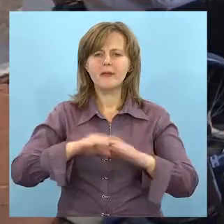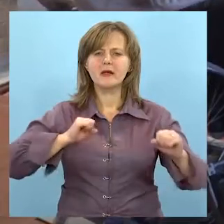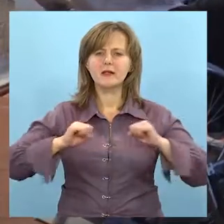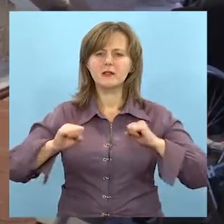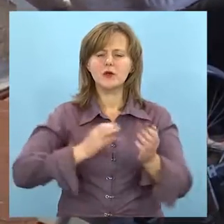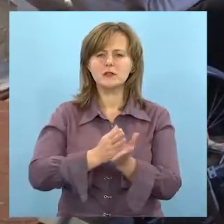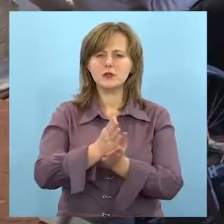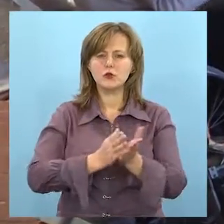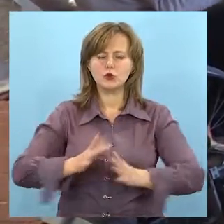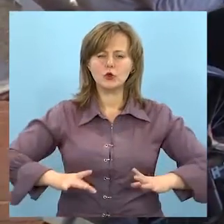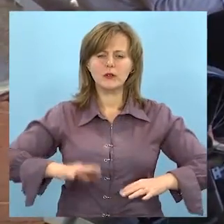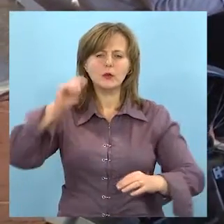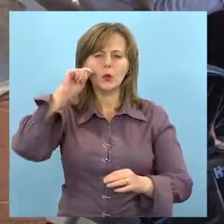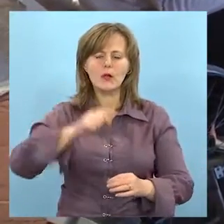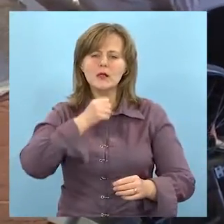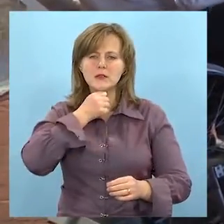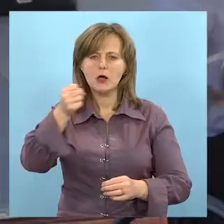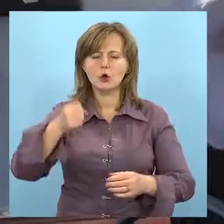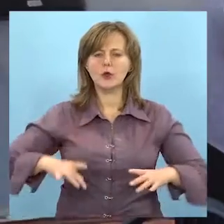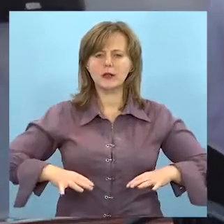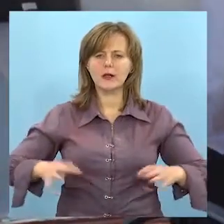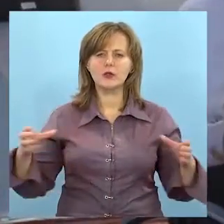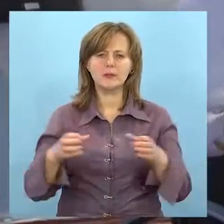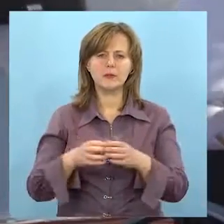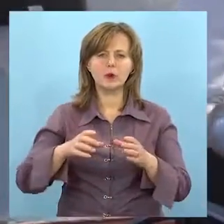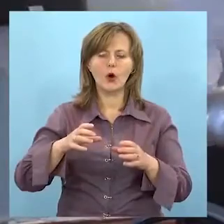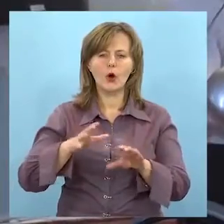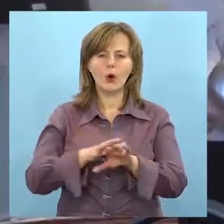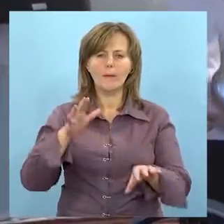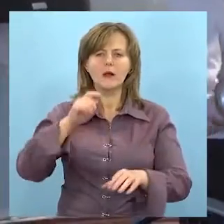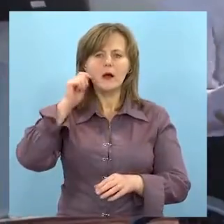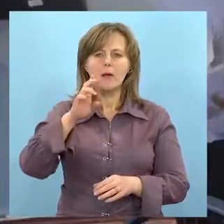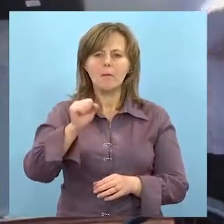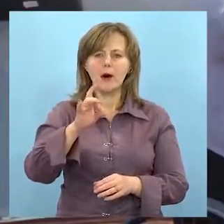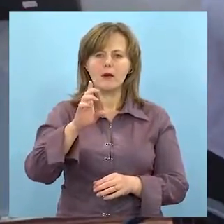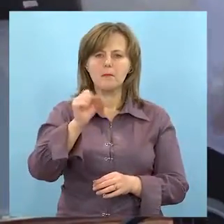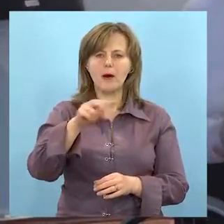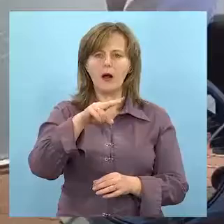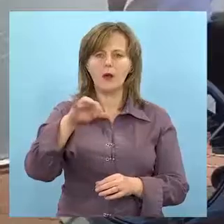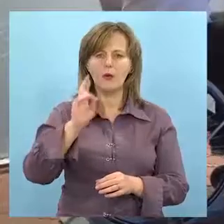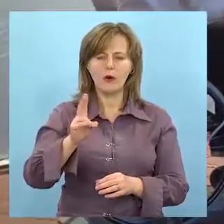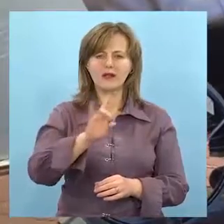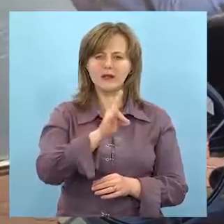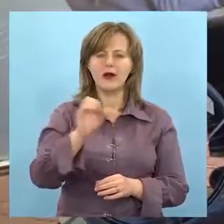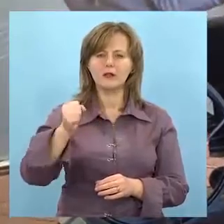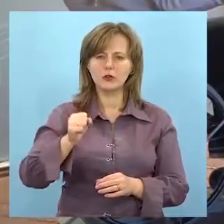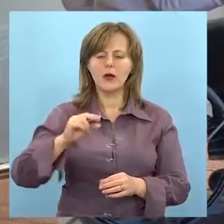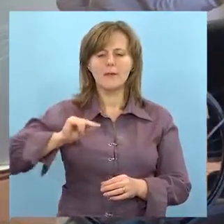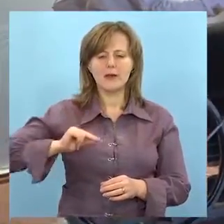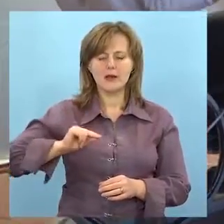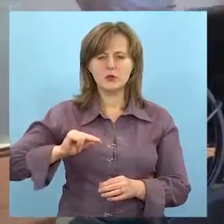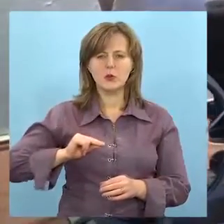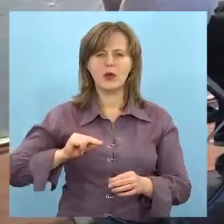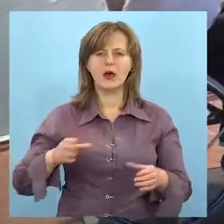Під керівництвом заслуженого тренера України, старшого тренера збірної команди України, Барбалюк Надія